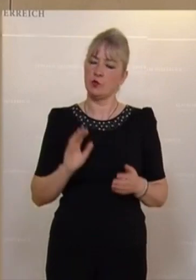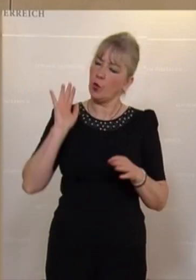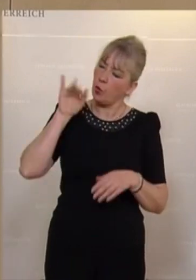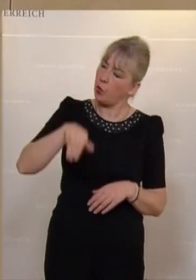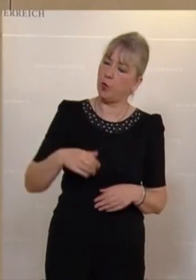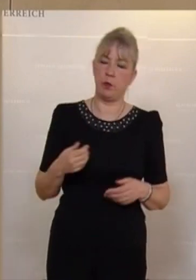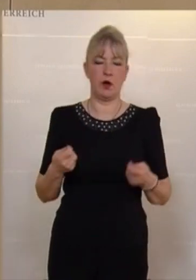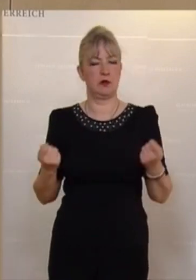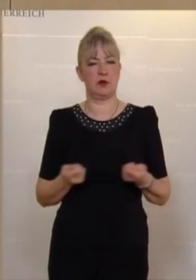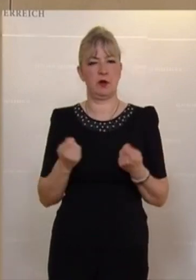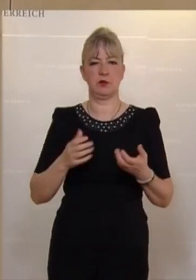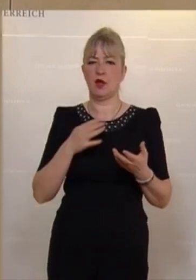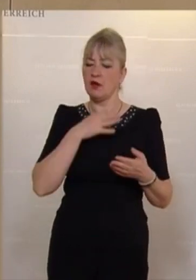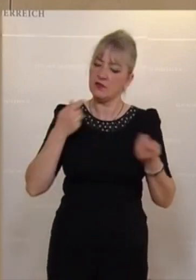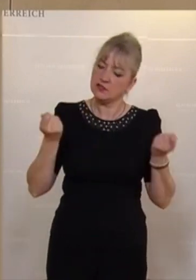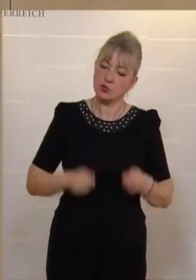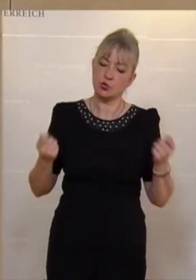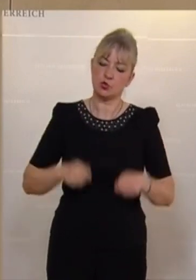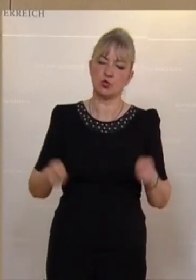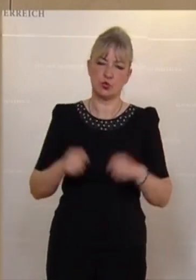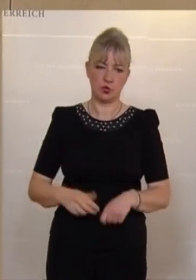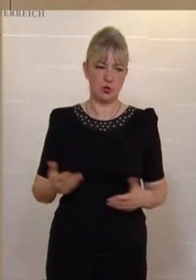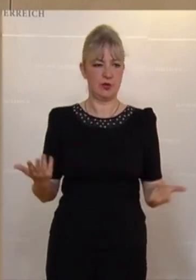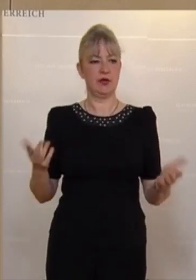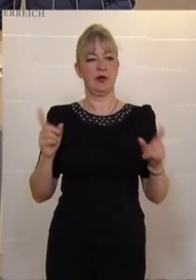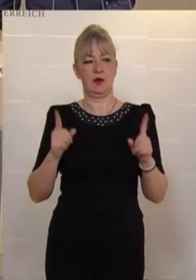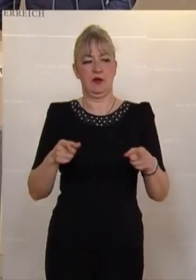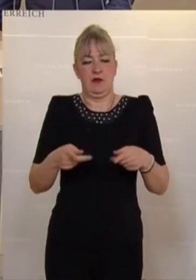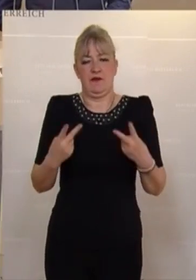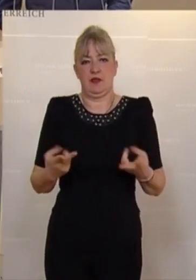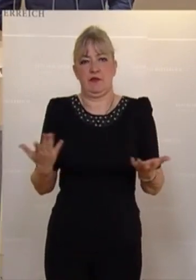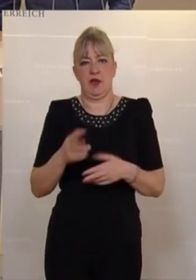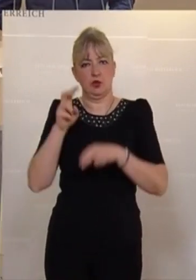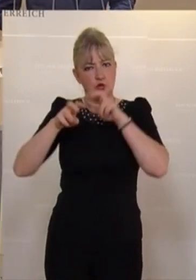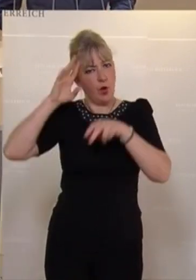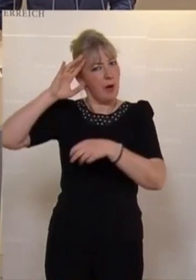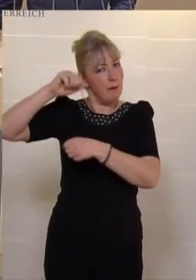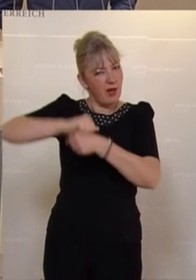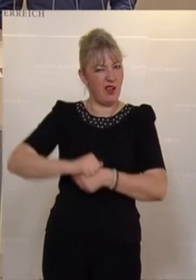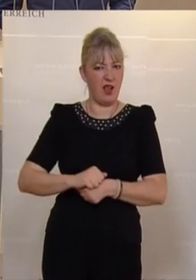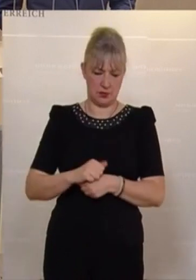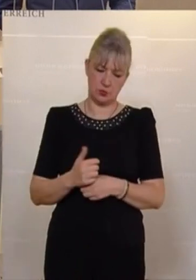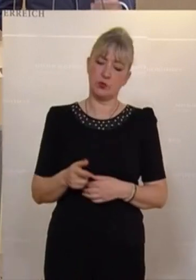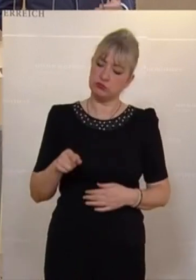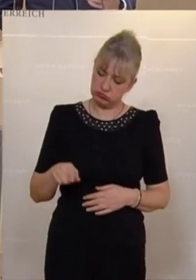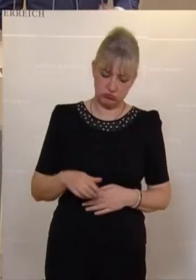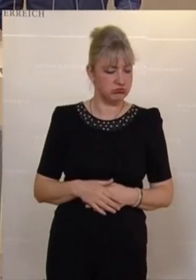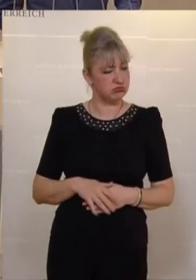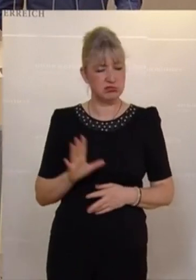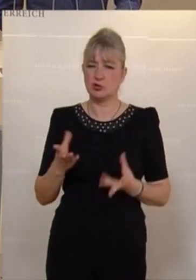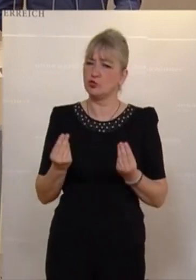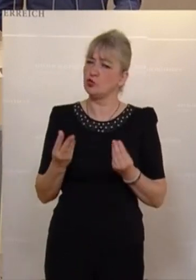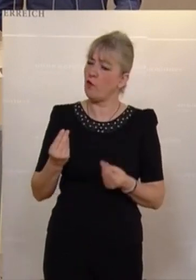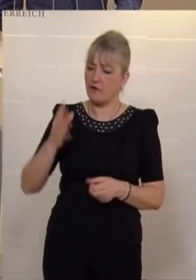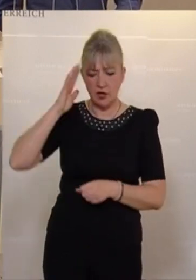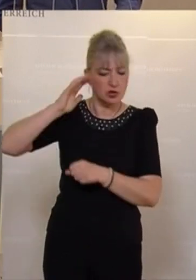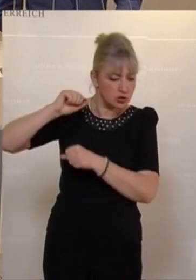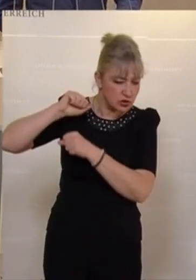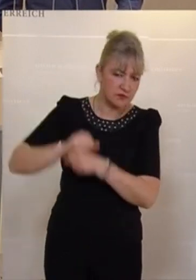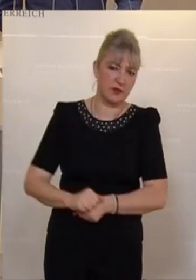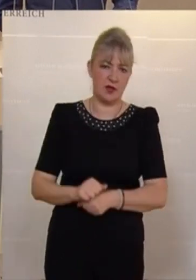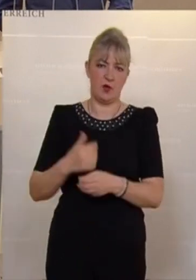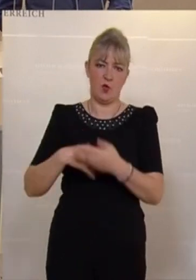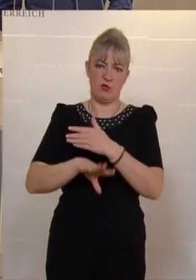langen Schließungen, aber auch, und das ist mir heute besonders wichtig, weil steuerliche Belastungen schon lange viel zu schwer auf den